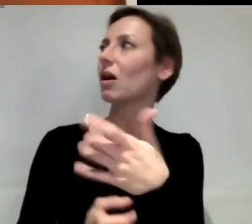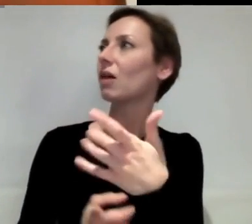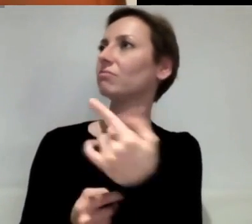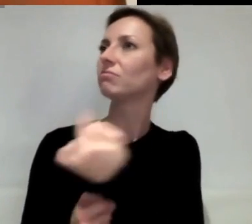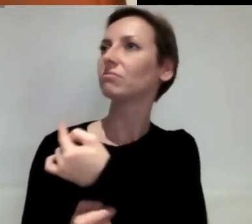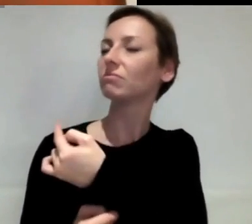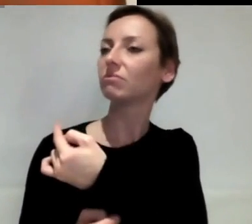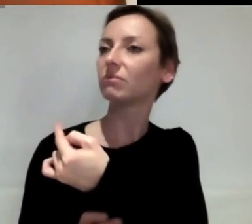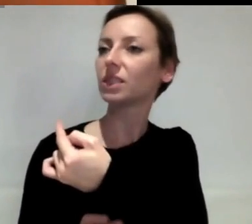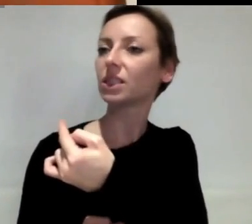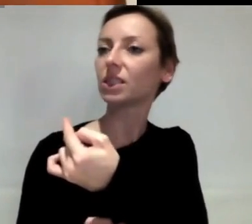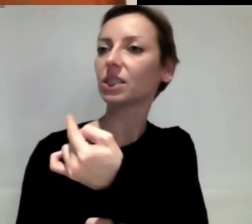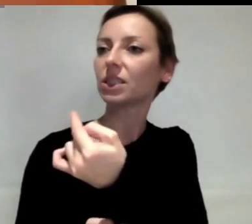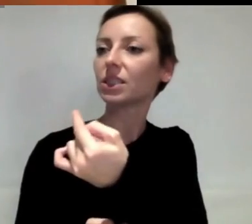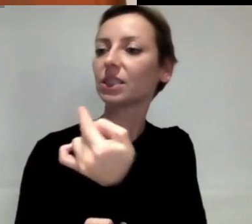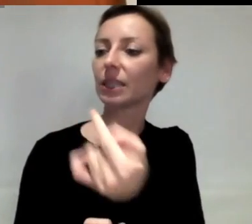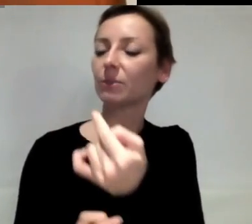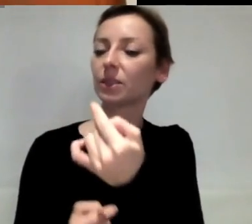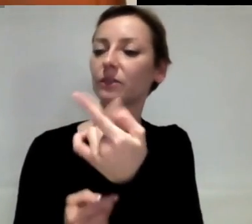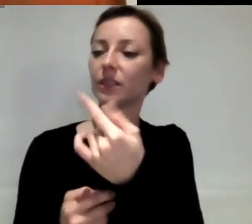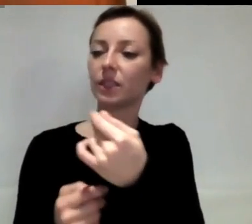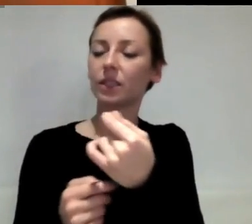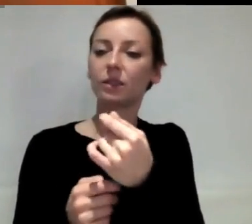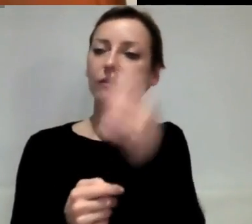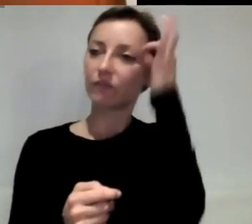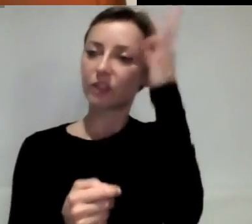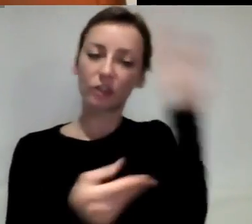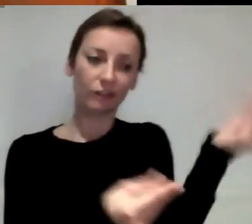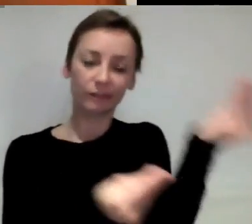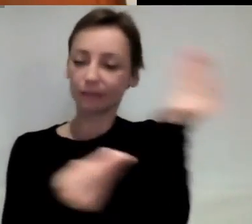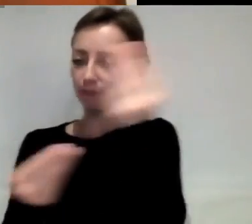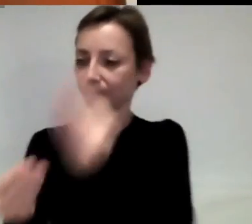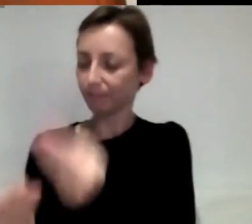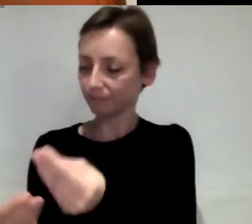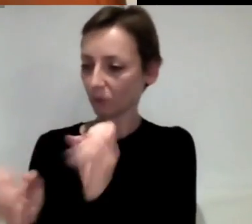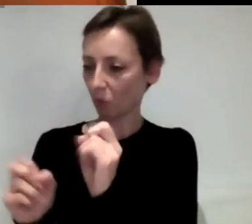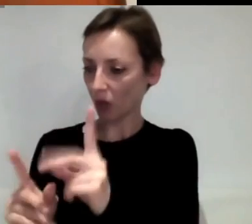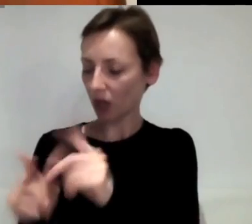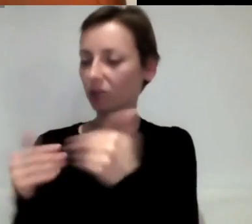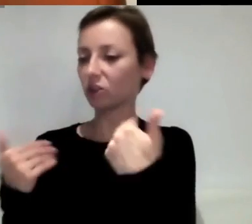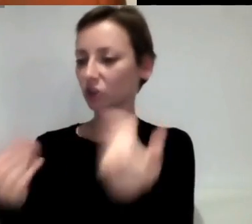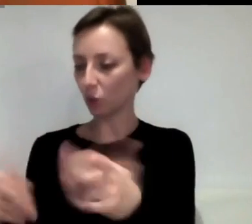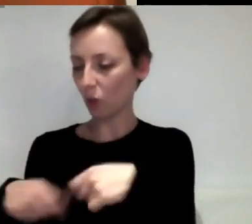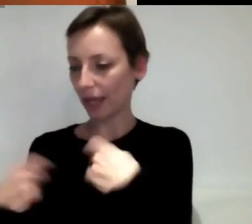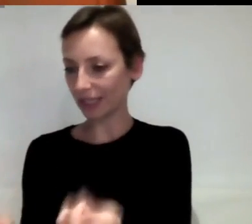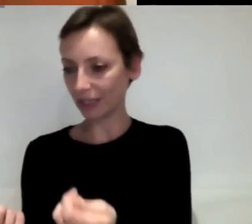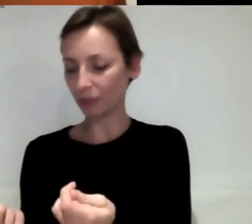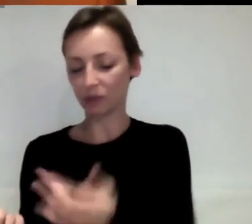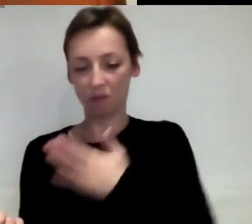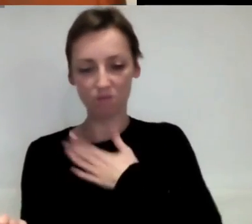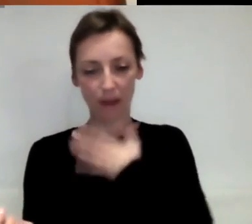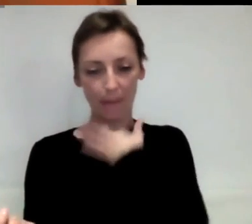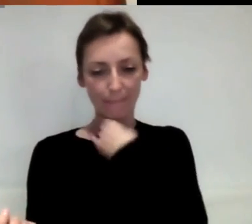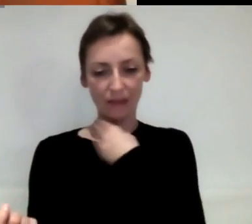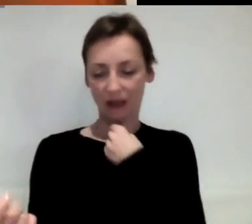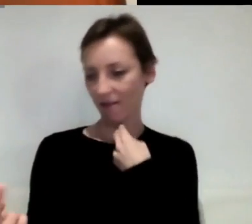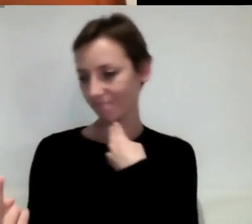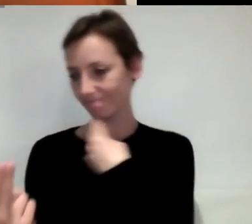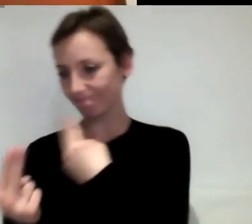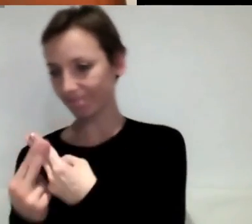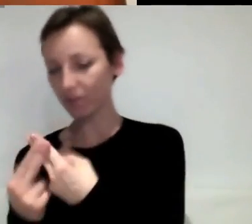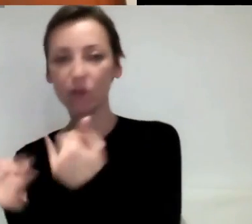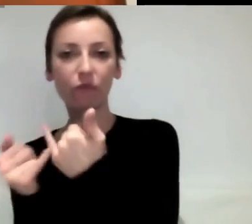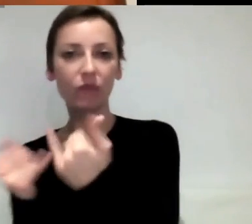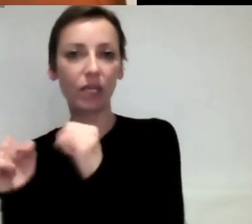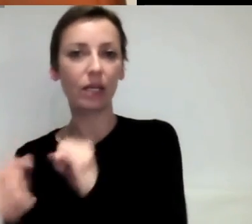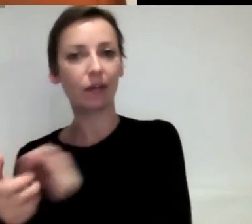das sind die Erkenntnisse. Wie können wir das jetzt mit unseren Bedürfnissen vereinbaren und was wollen wir